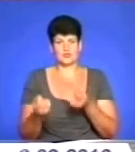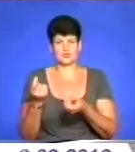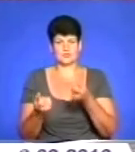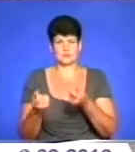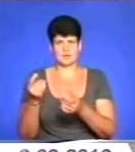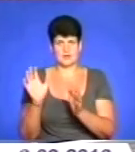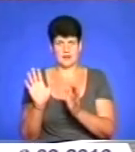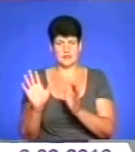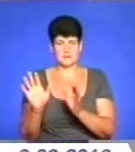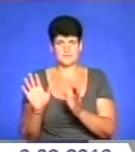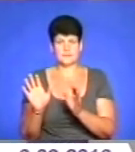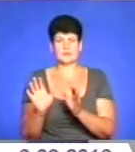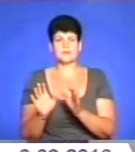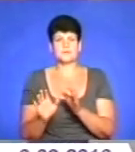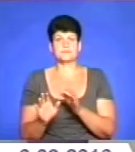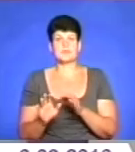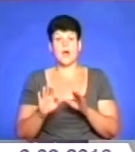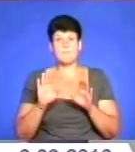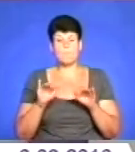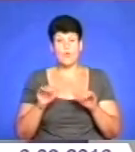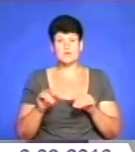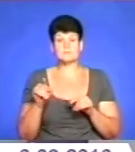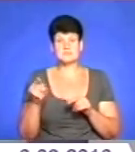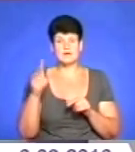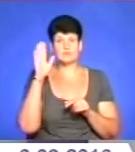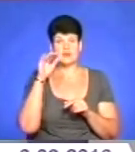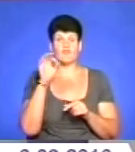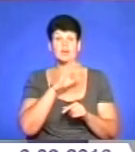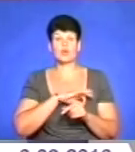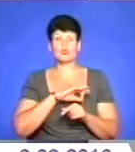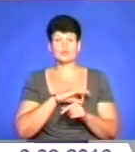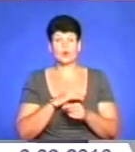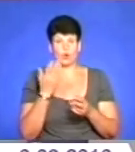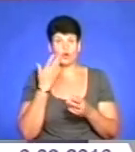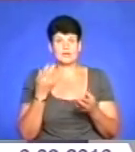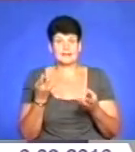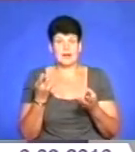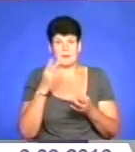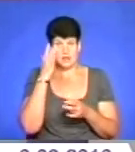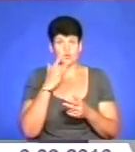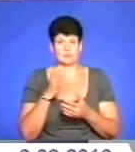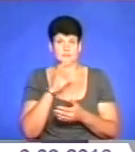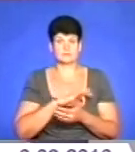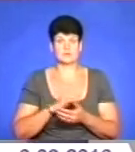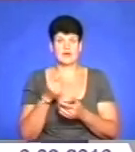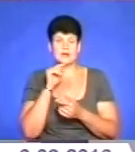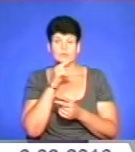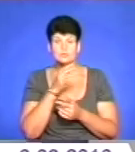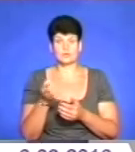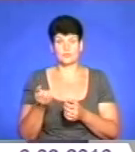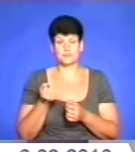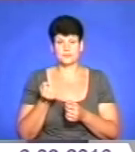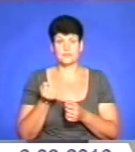надходження, свердловин. А потім вона поступово використовується в міру потреби вже влітку. Але знову ж ущадливо. Ну і